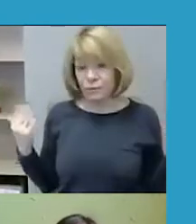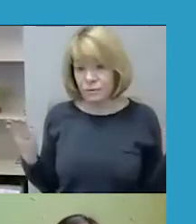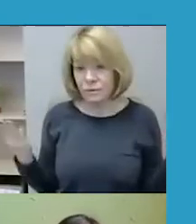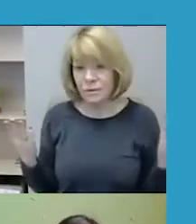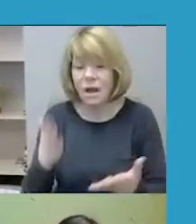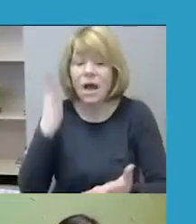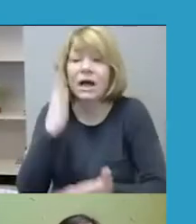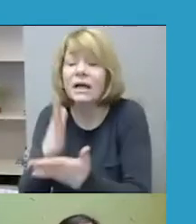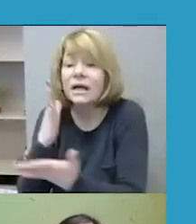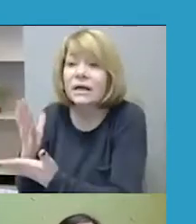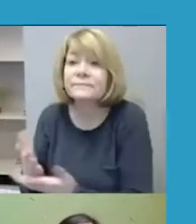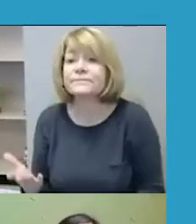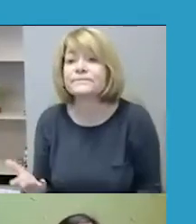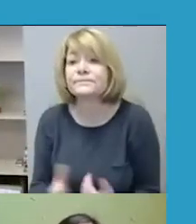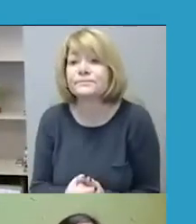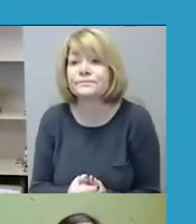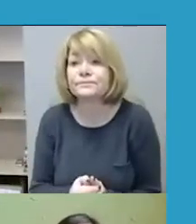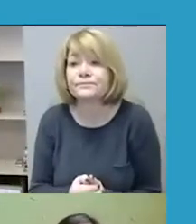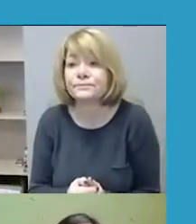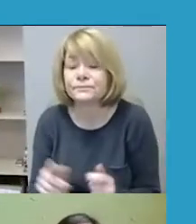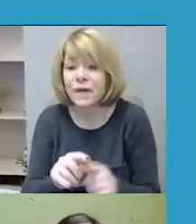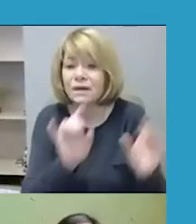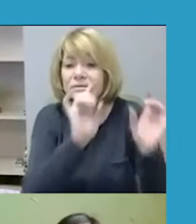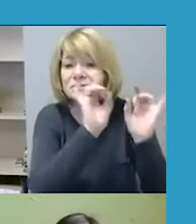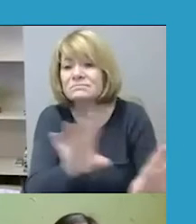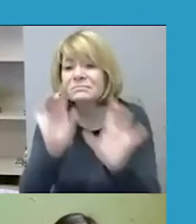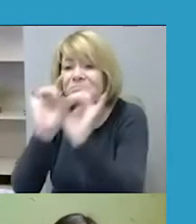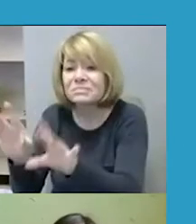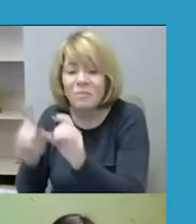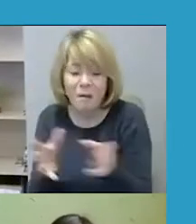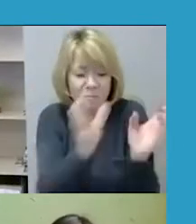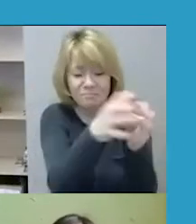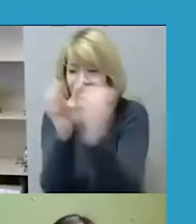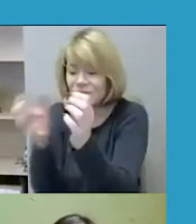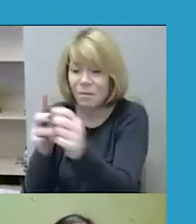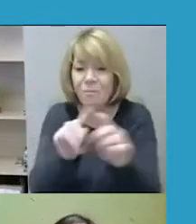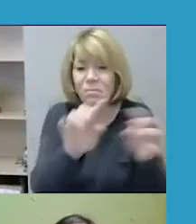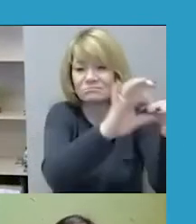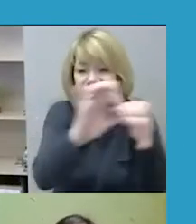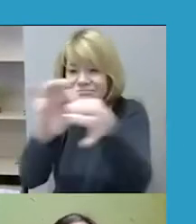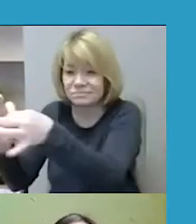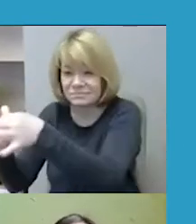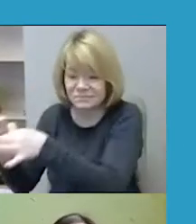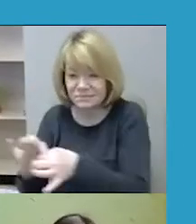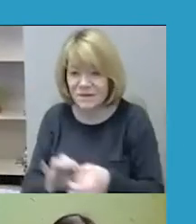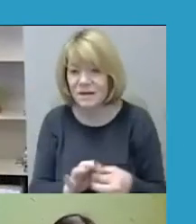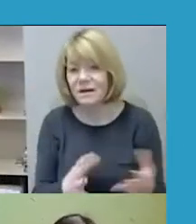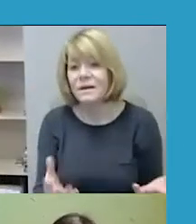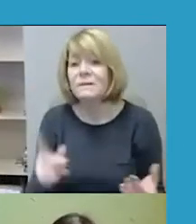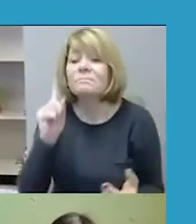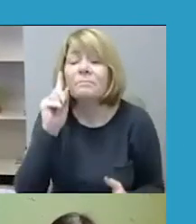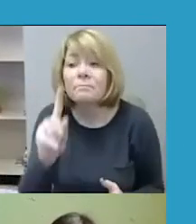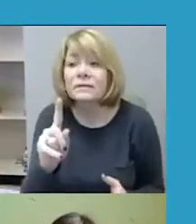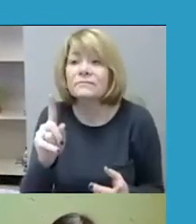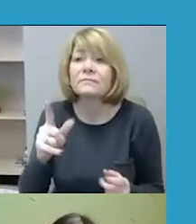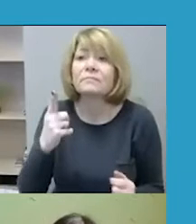daug skirtingas bendruomenės vieninčių arba skirtingom bendruomenėms priklausančių organizacijų, į kurias iš tikrųjų sunku